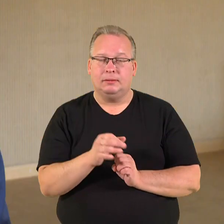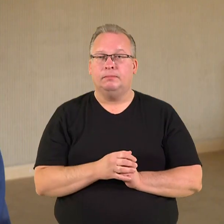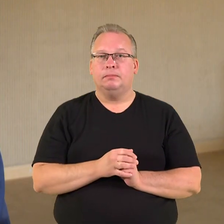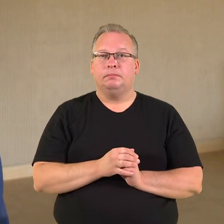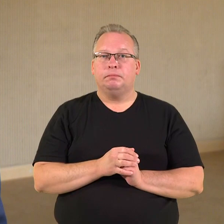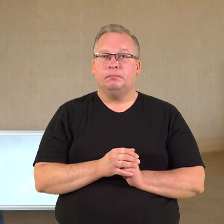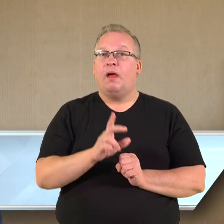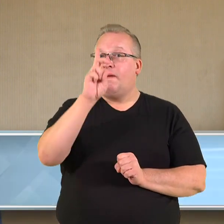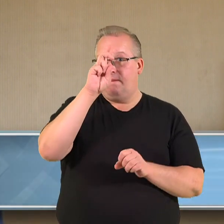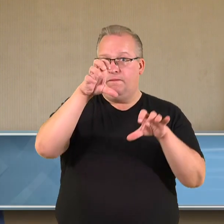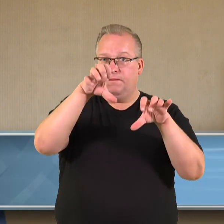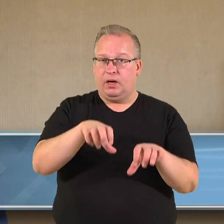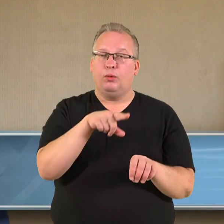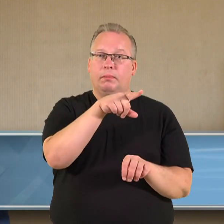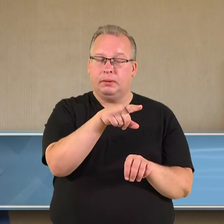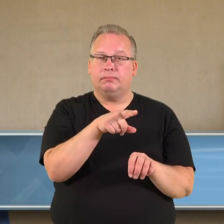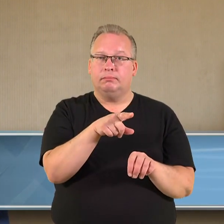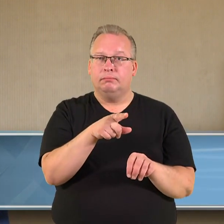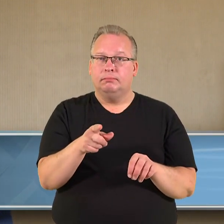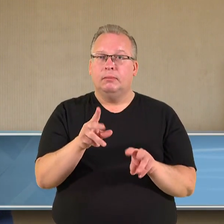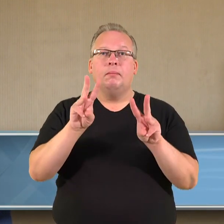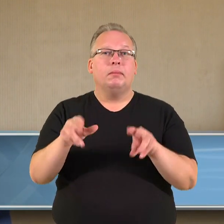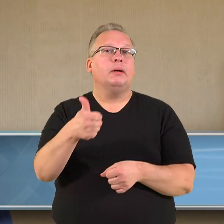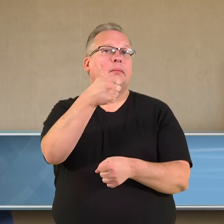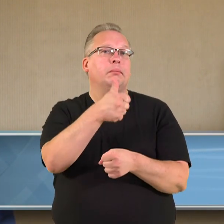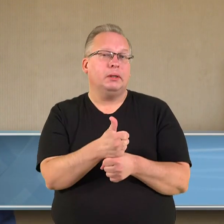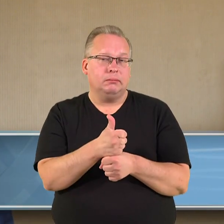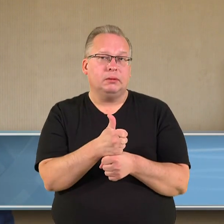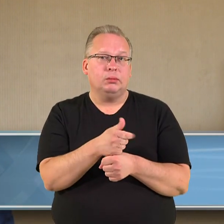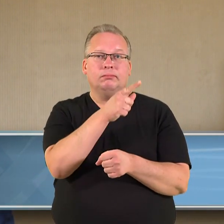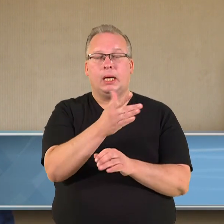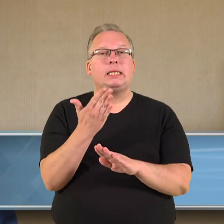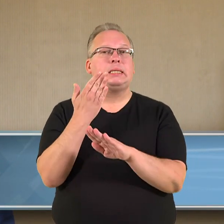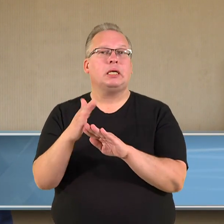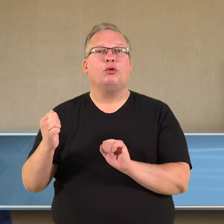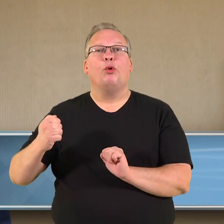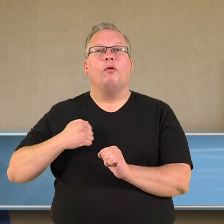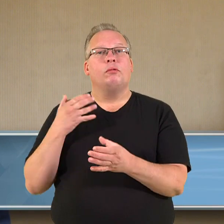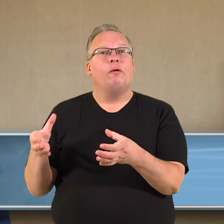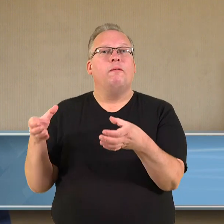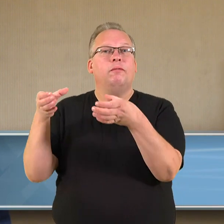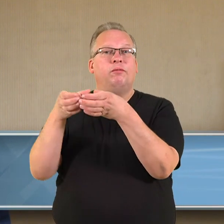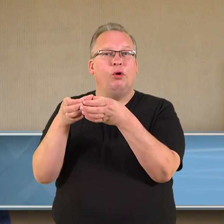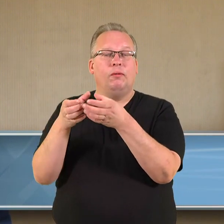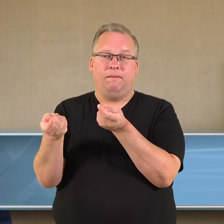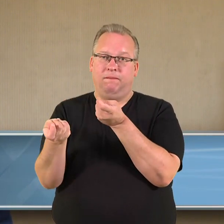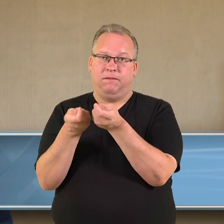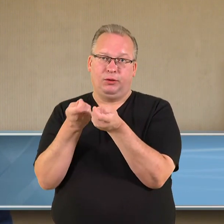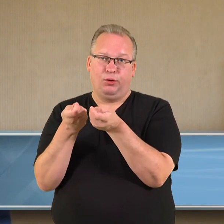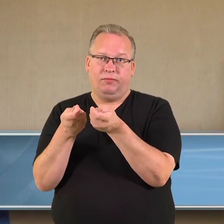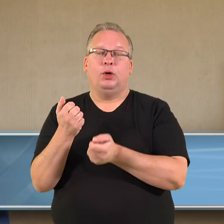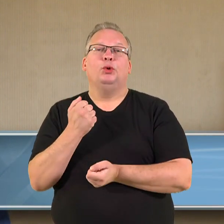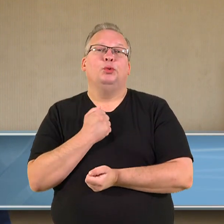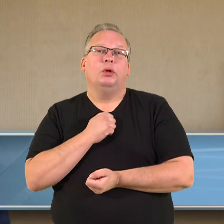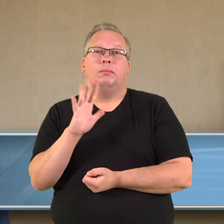vyriausybė ar vyriausybės vadovas teikimu skirtų su karintos organizacijos vadova, turi